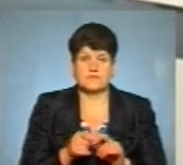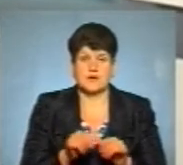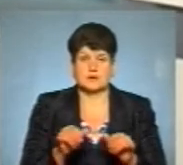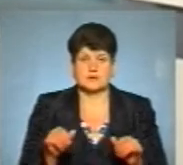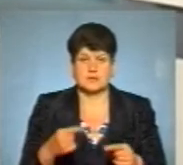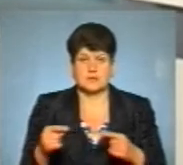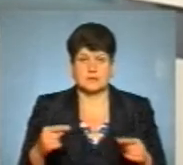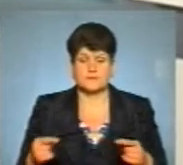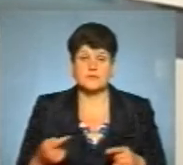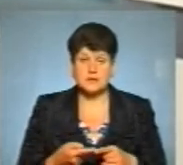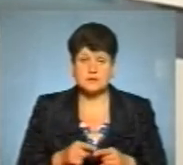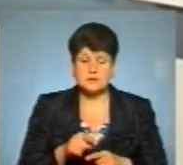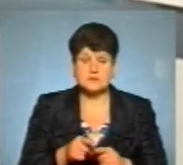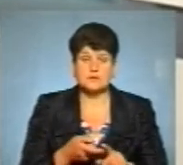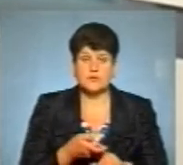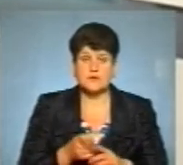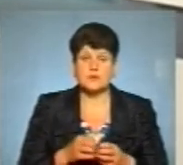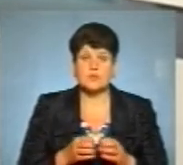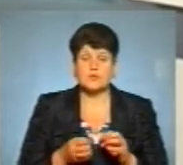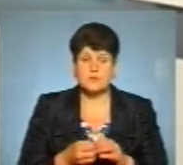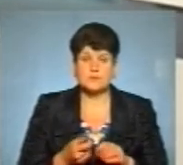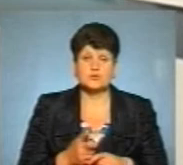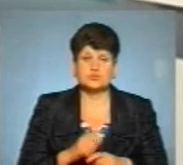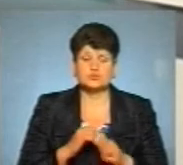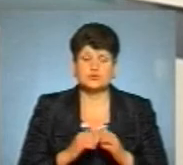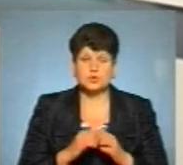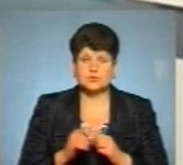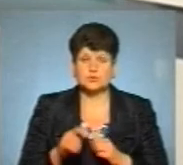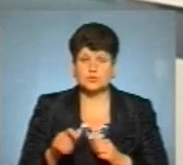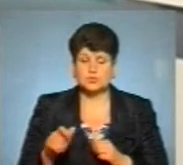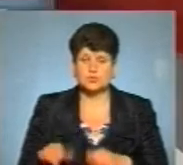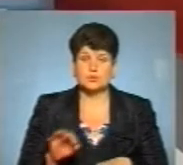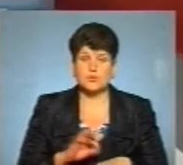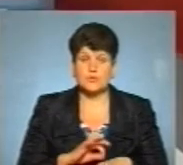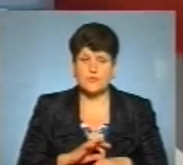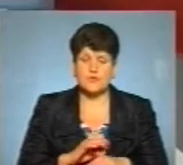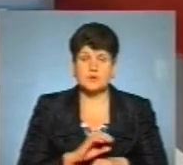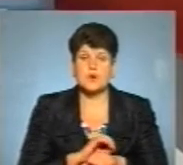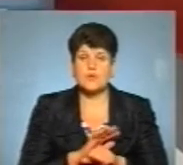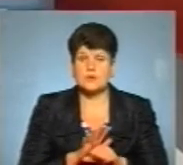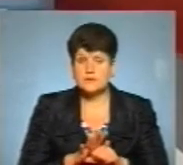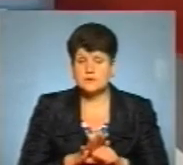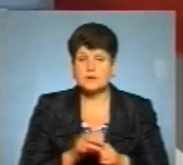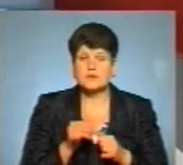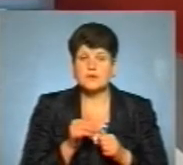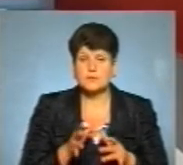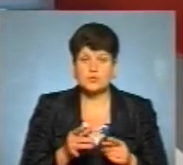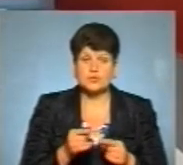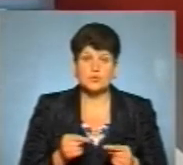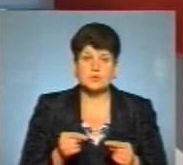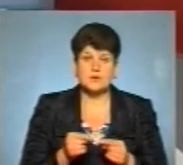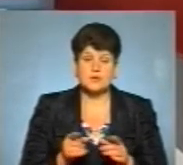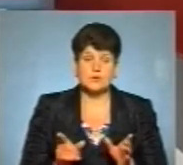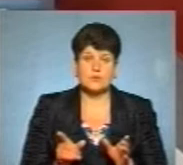От з цим пов'язана проблема, що дуже часто люди хворі на ковід не можуть конкретно пов